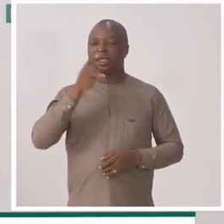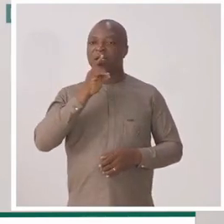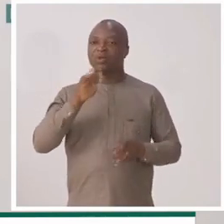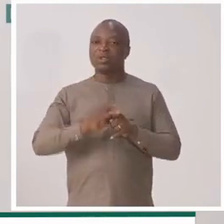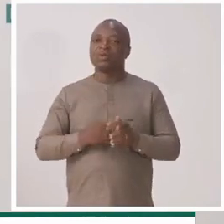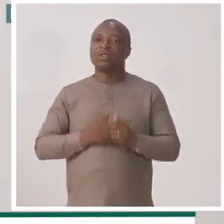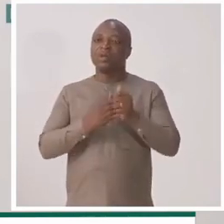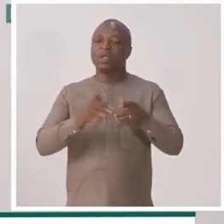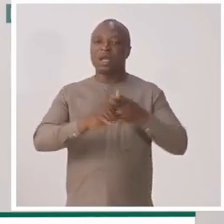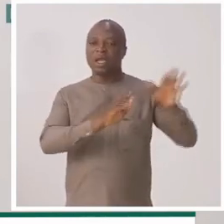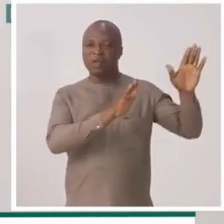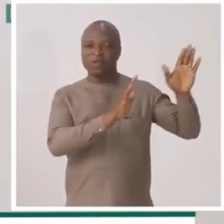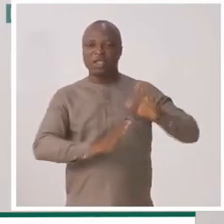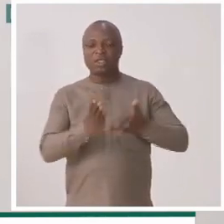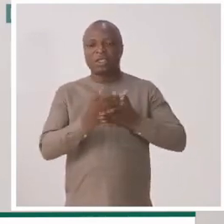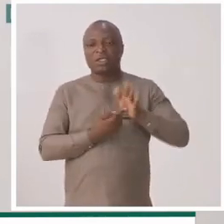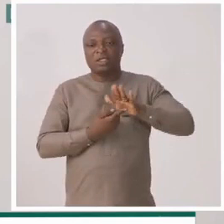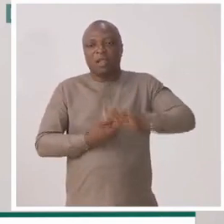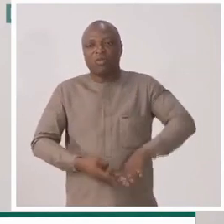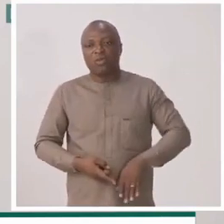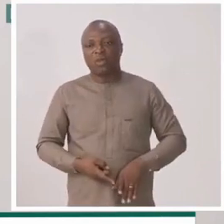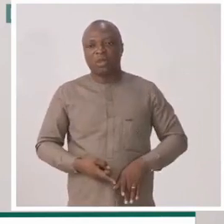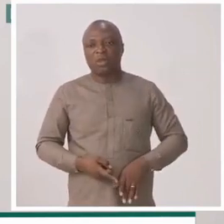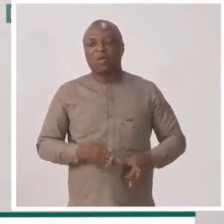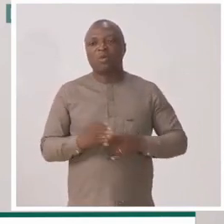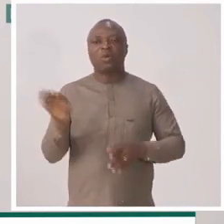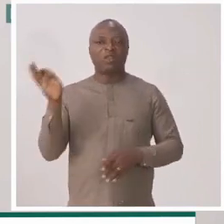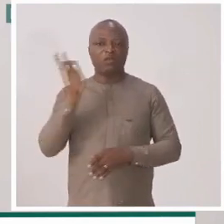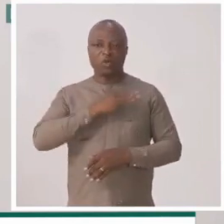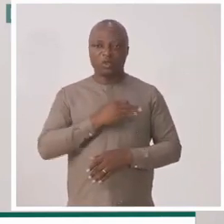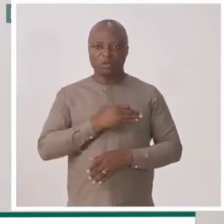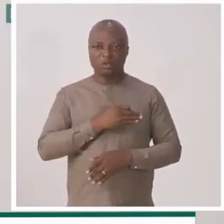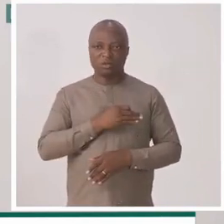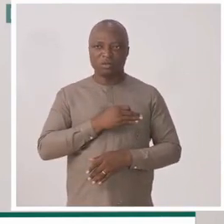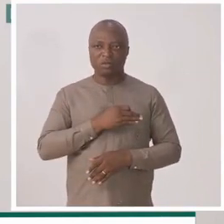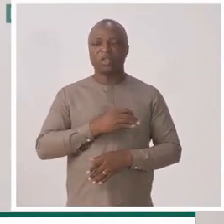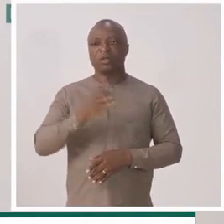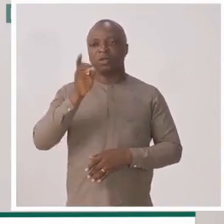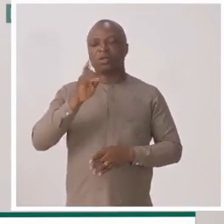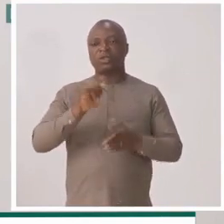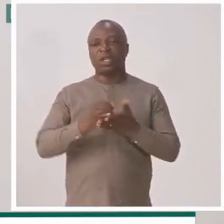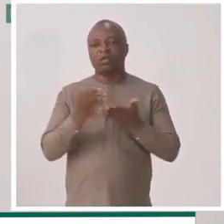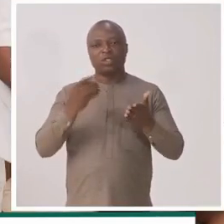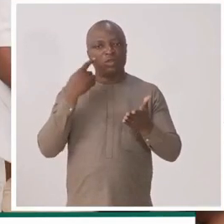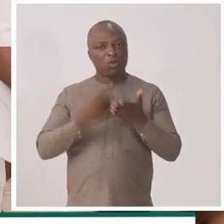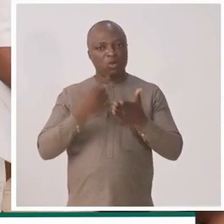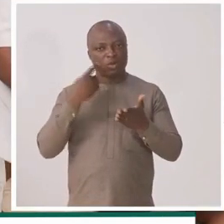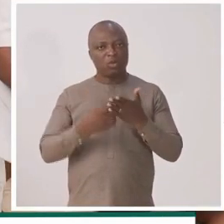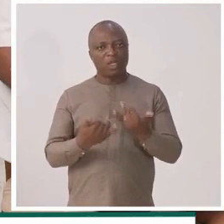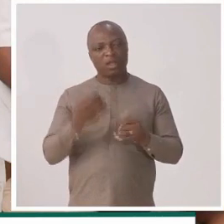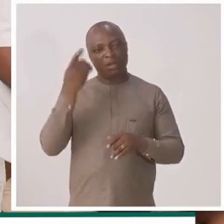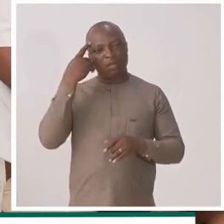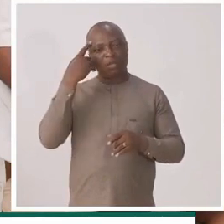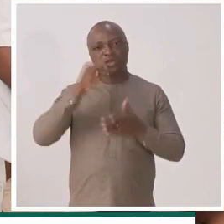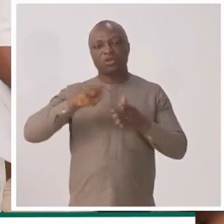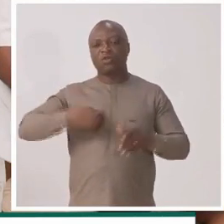'est que ça va nous amener à éviter des abus ou des fraudes. Et donc, c'est un outil de contrôle. Maintenant,